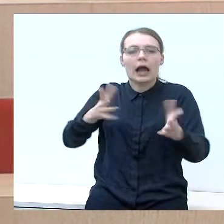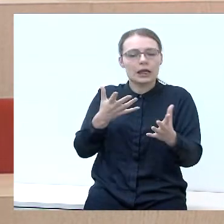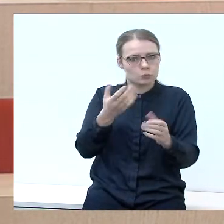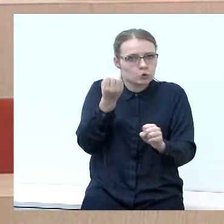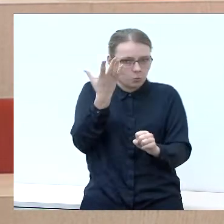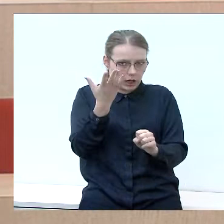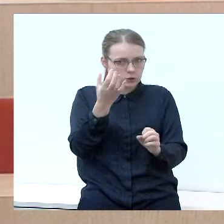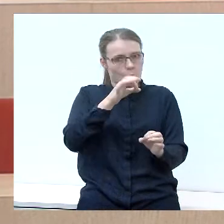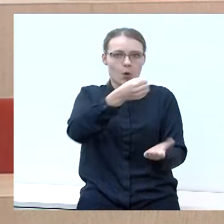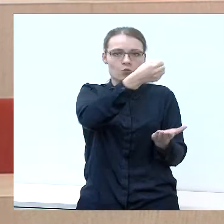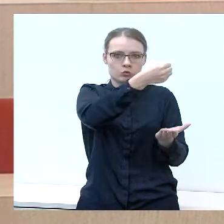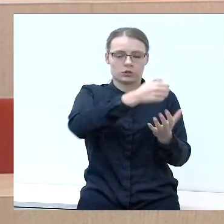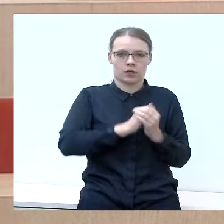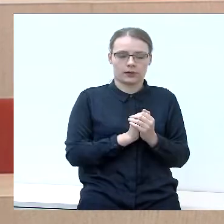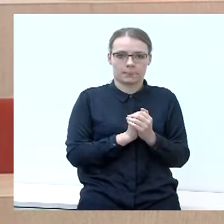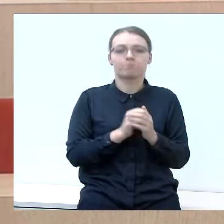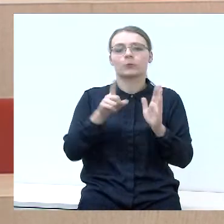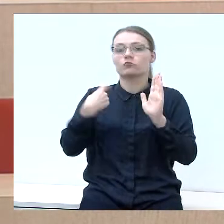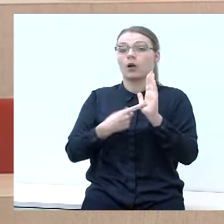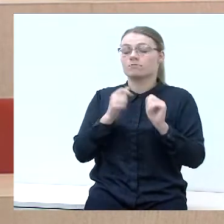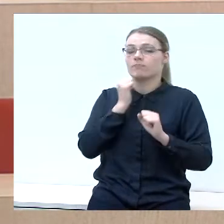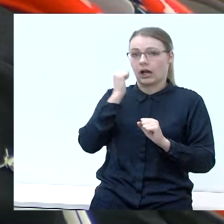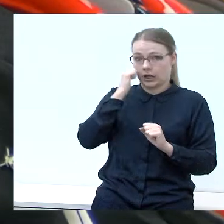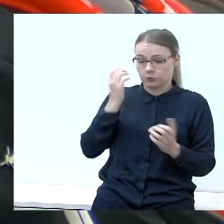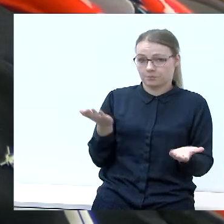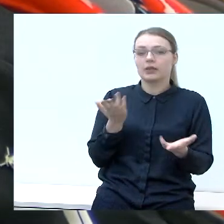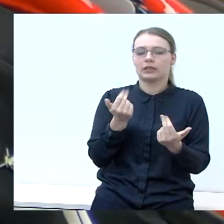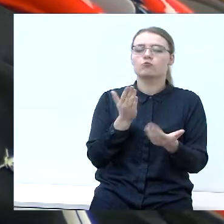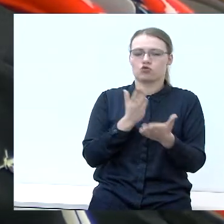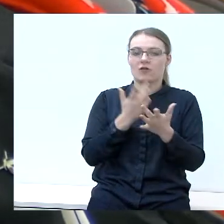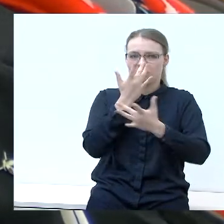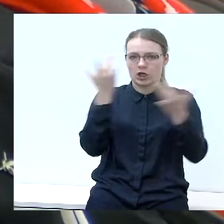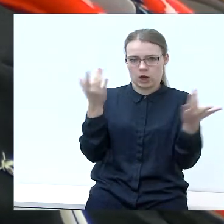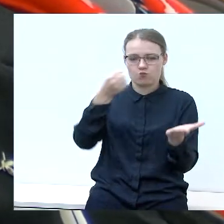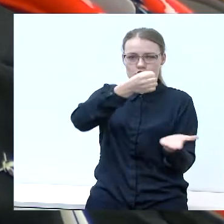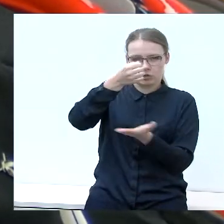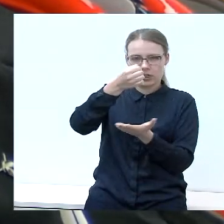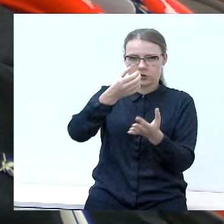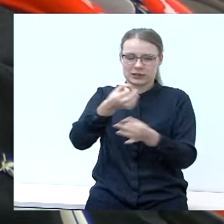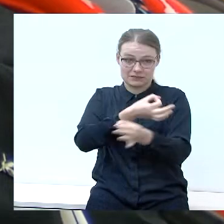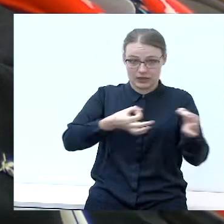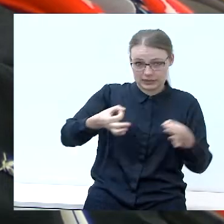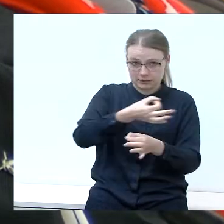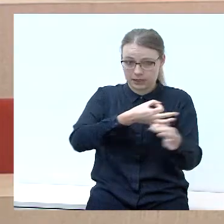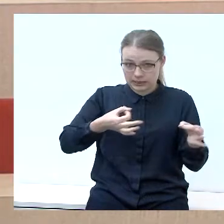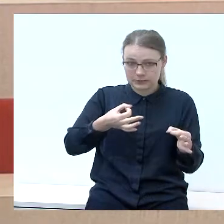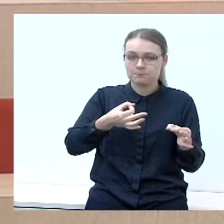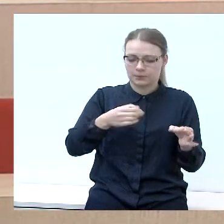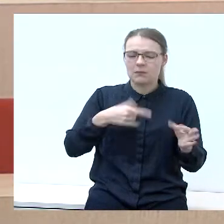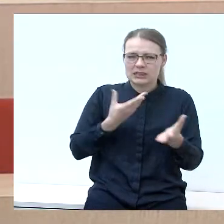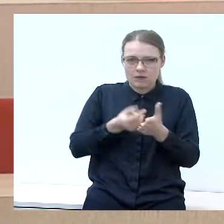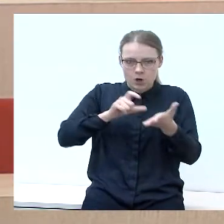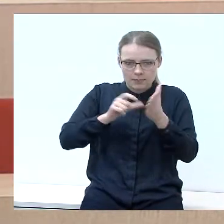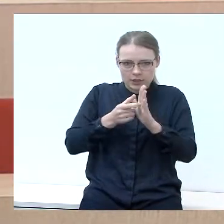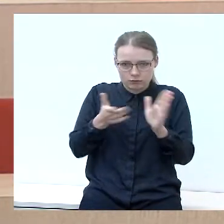iš klausimą. Tai yra tas vadinamas viešasis biudžeto svarstimas, bet jeigu mes tai daromus įdarę savo kabinetuose